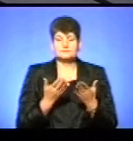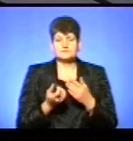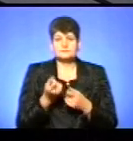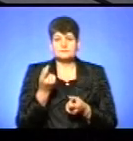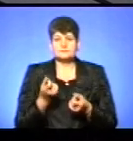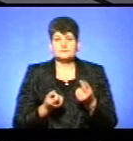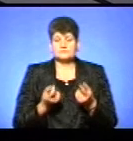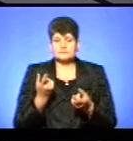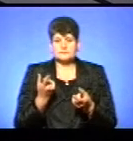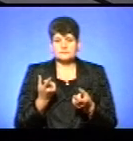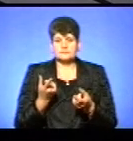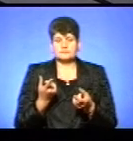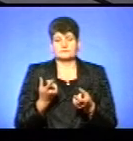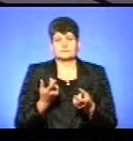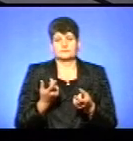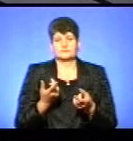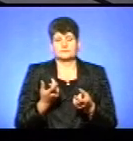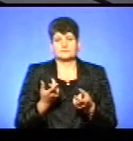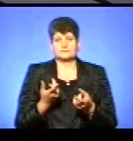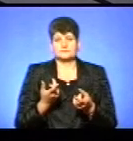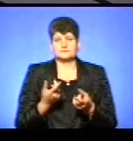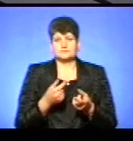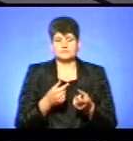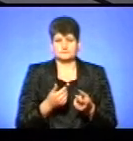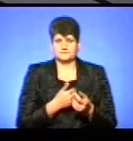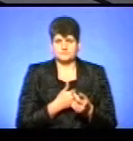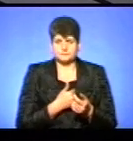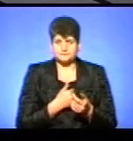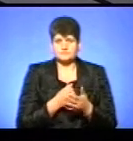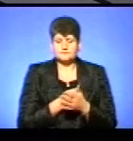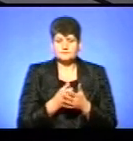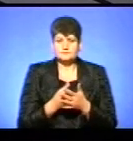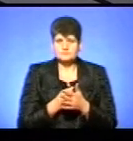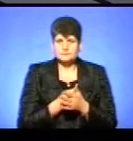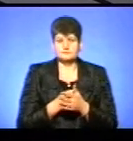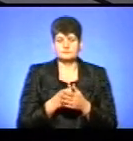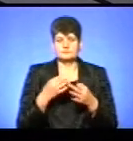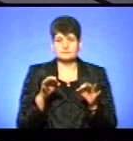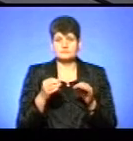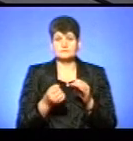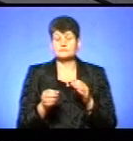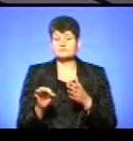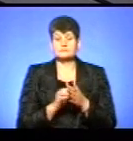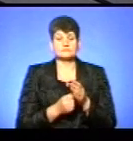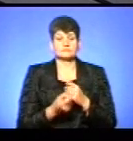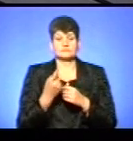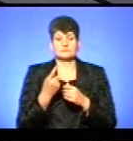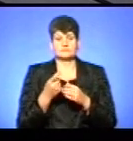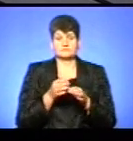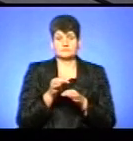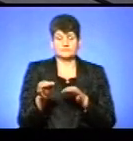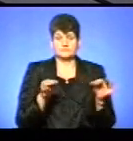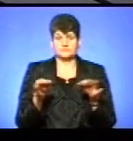'являлися потуги до здобуття незалежності, зразу з'являлася ідея автокефалії. І навпаки, як